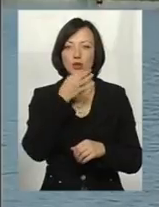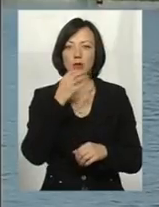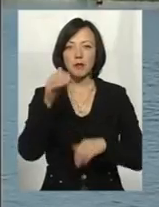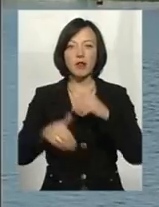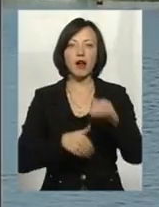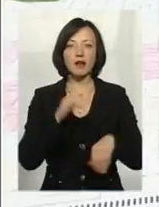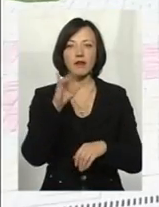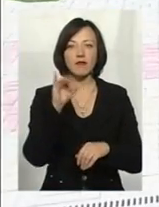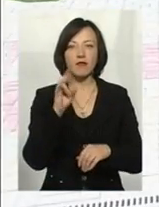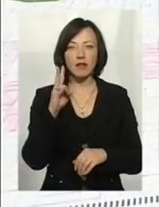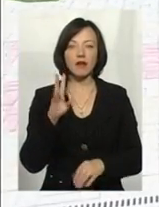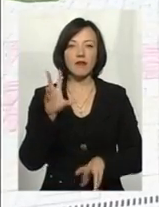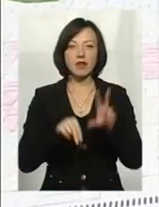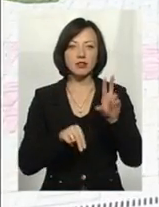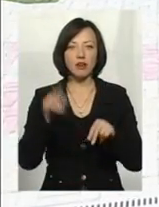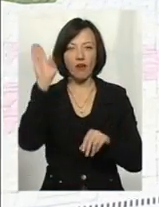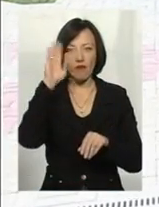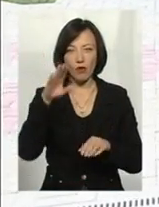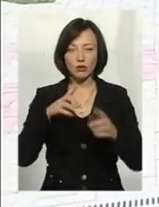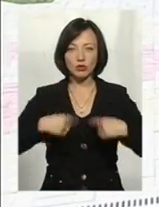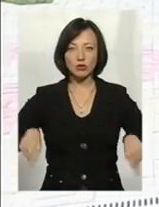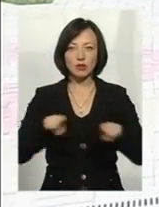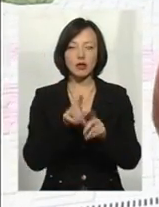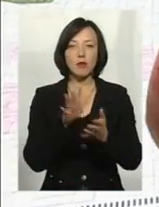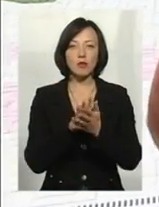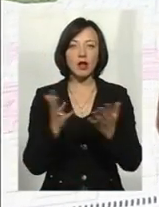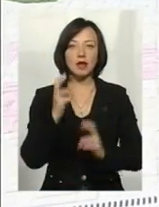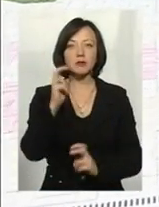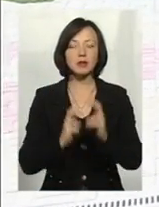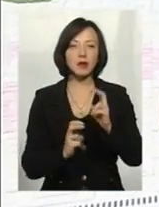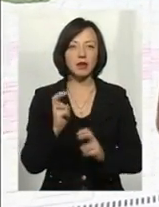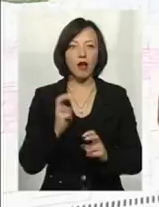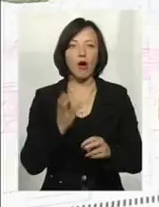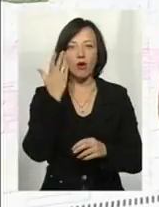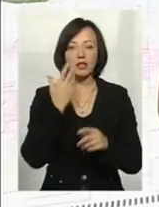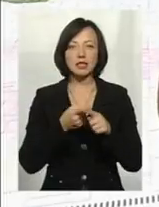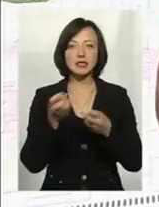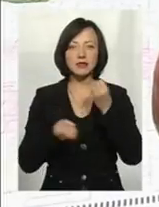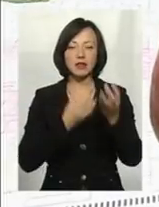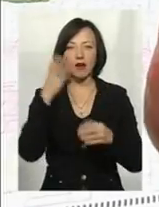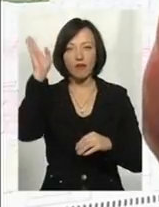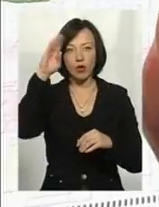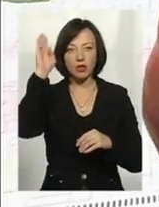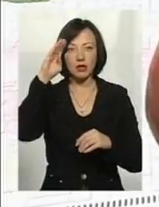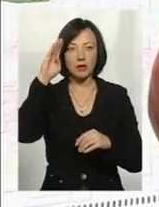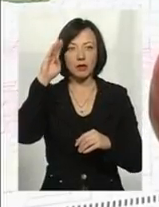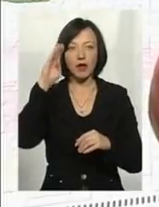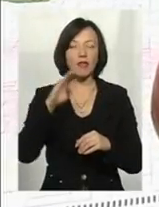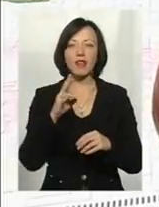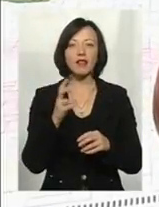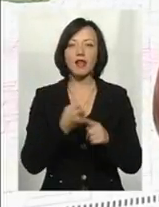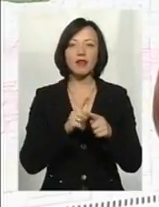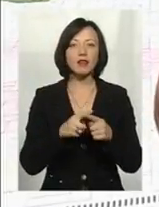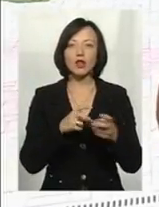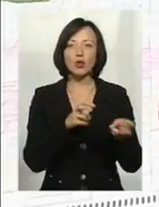плавання пан Іван вважає, водосховище завруднило якесь підприємство. Коли цвіте вода, воно від